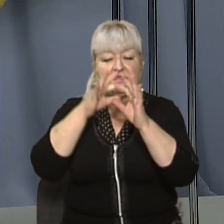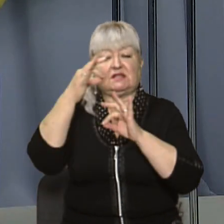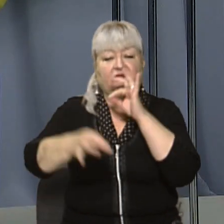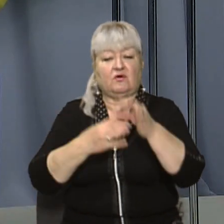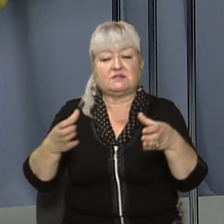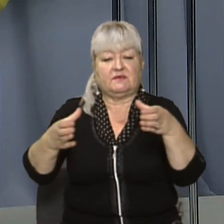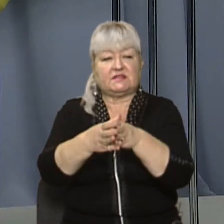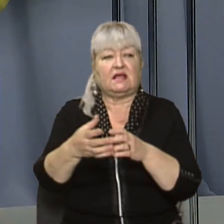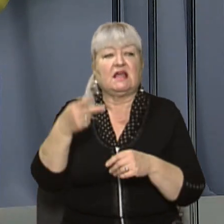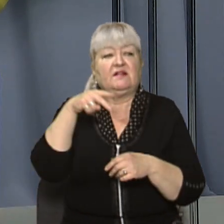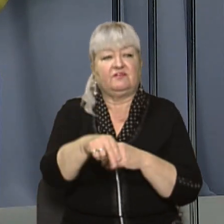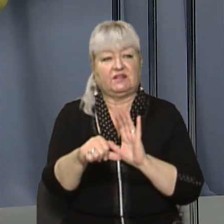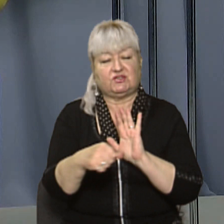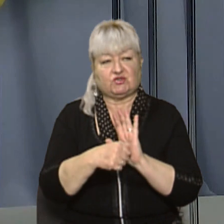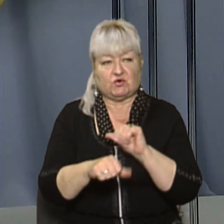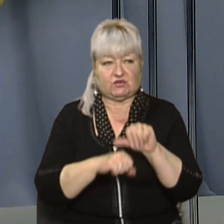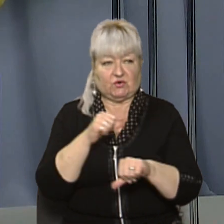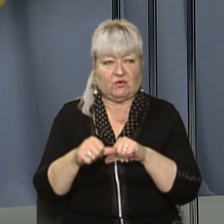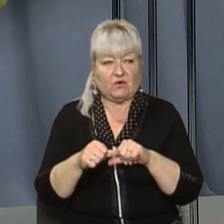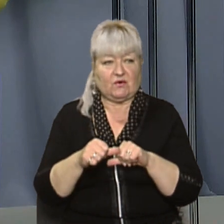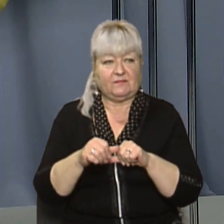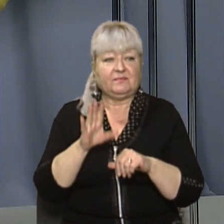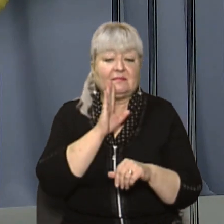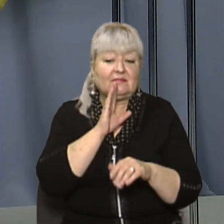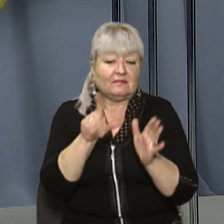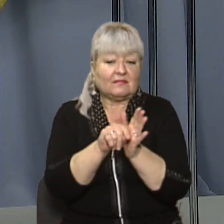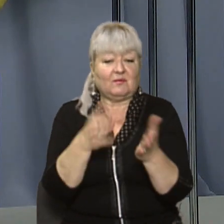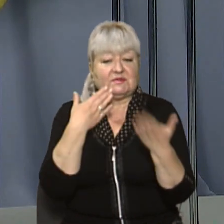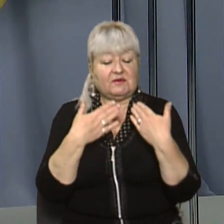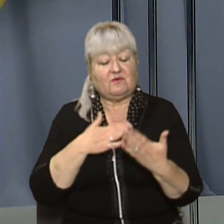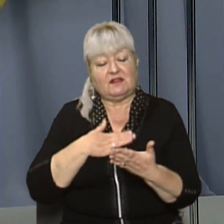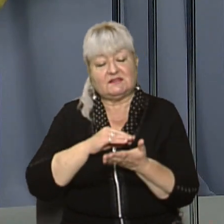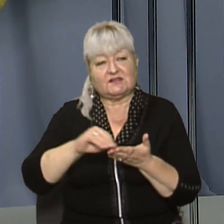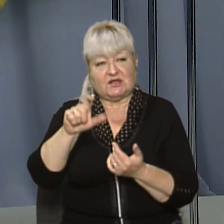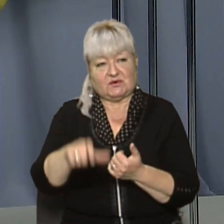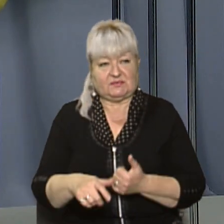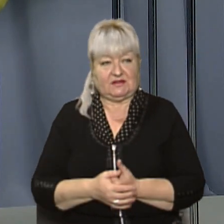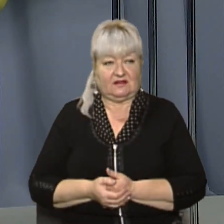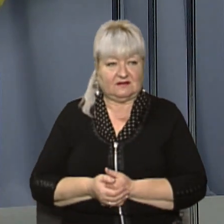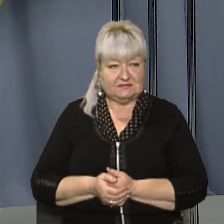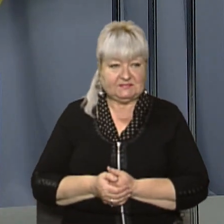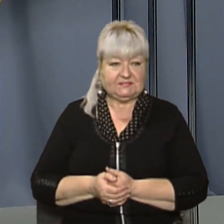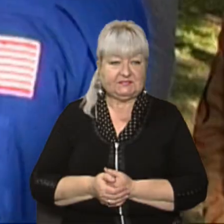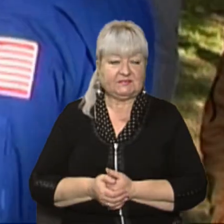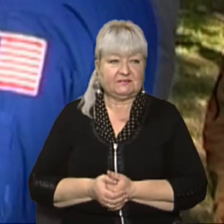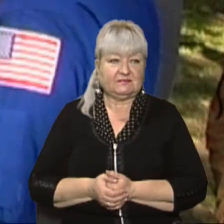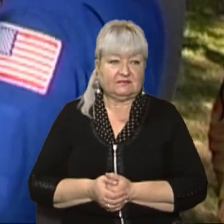екіпажу 2006 року. Із астронавткою поспілкувалась наша Іванка Дусько. Більше дивіться далі.